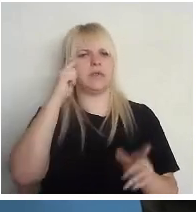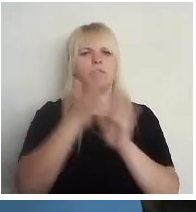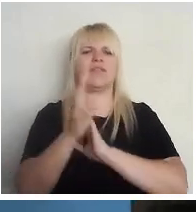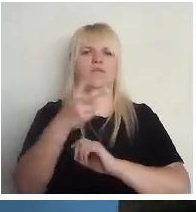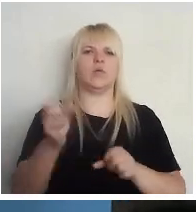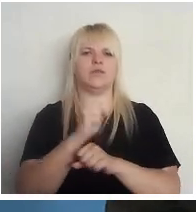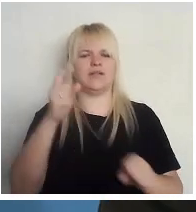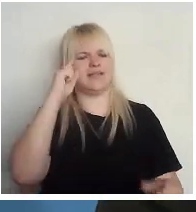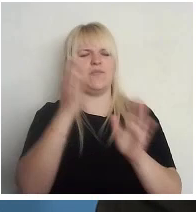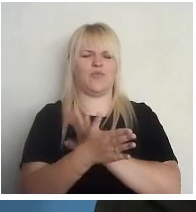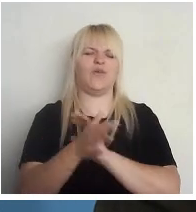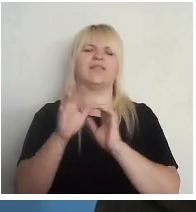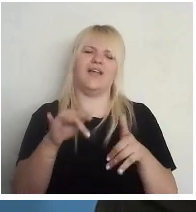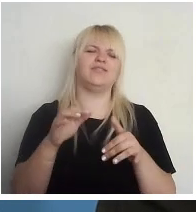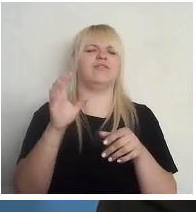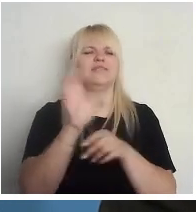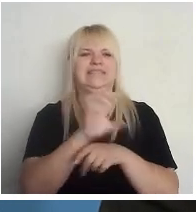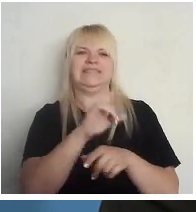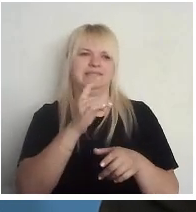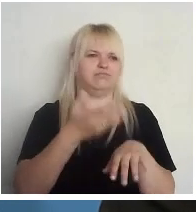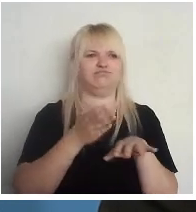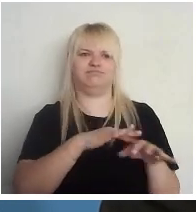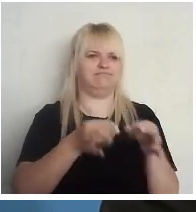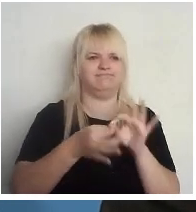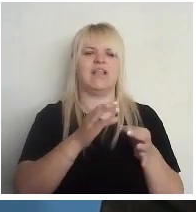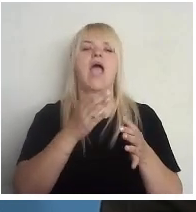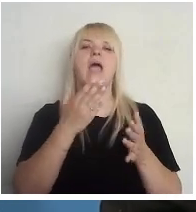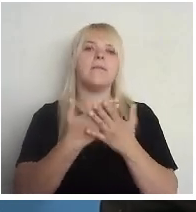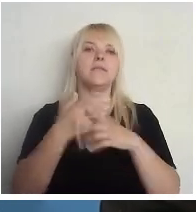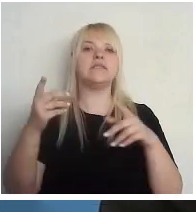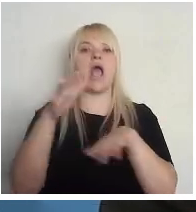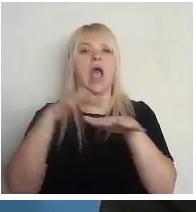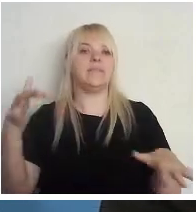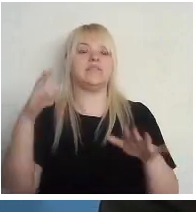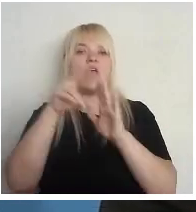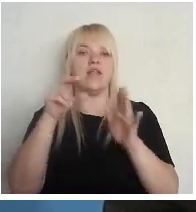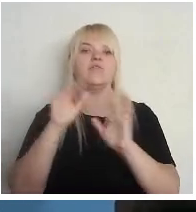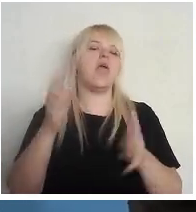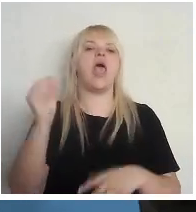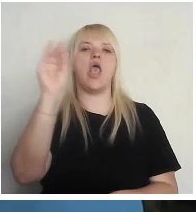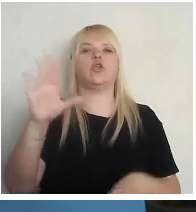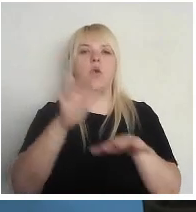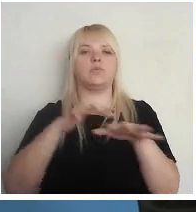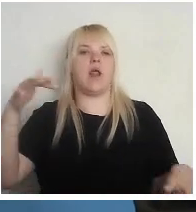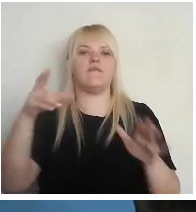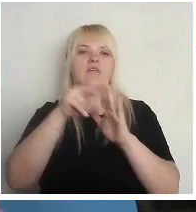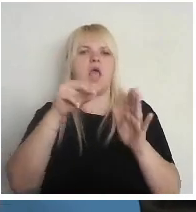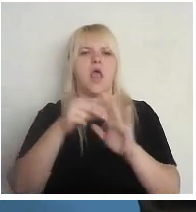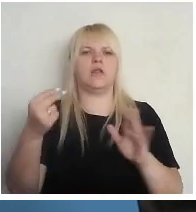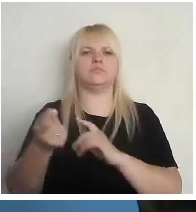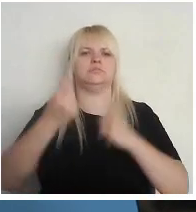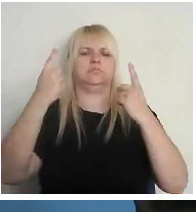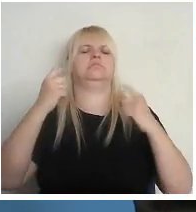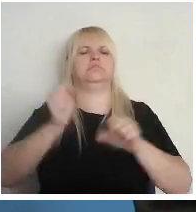Ļoti labi nevajag, protams, mums uzreiz ar to, ka saimas vēlēšanas, Eiropas parlamentu vēlēšanas ir super drošajiem